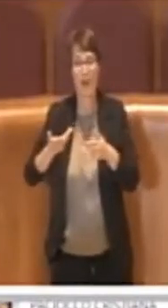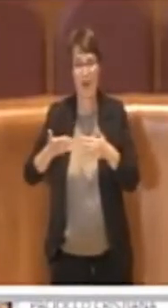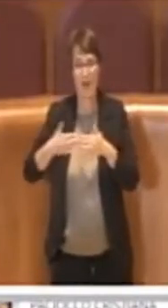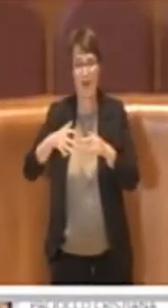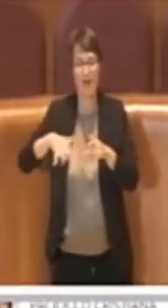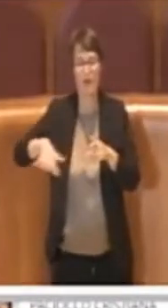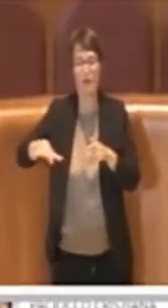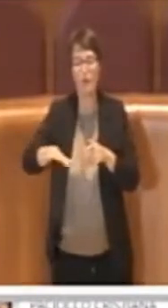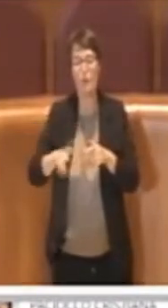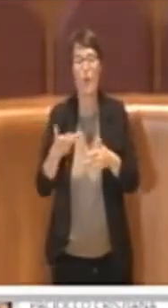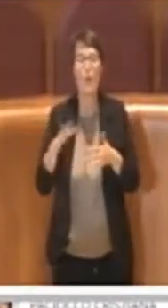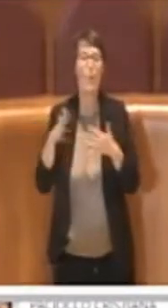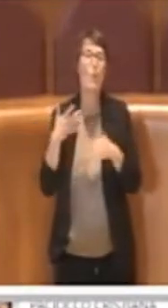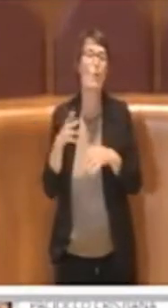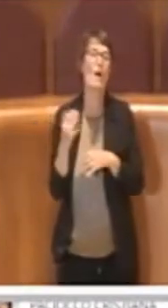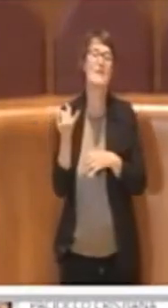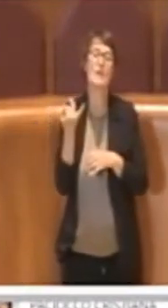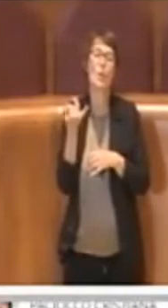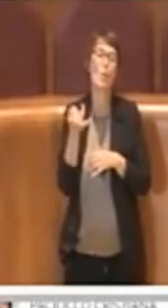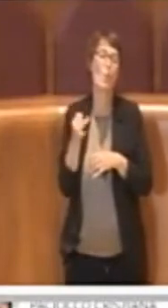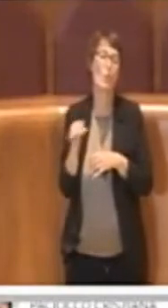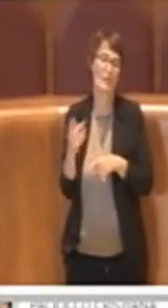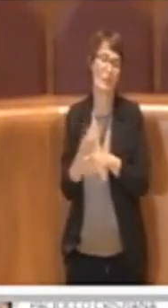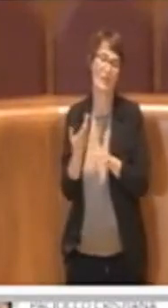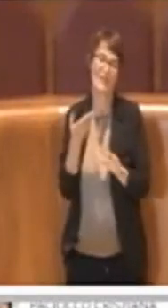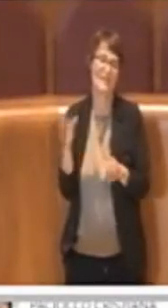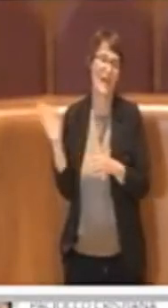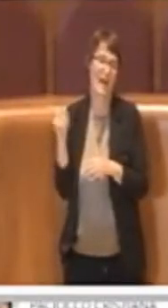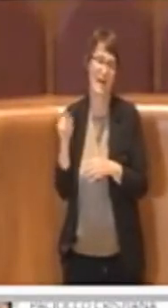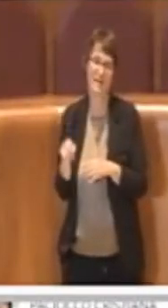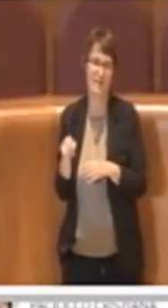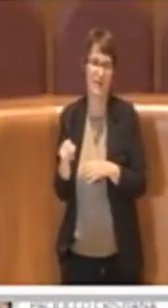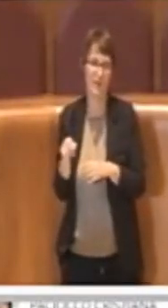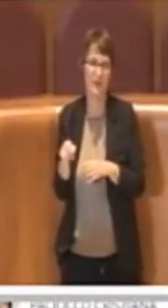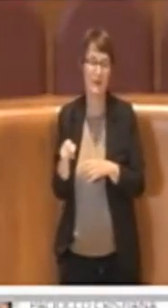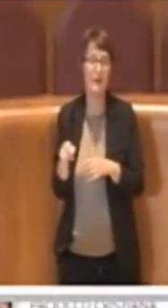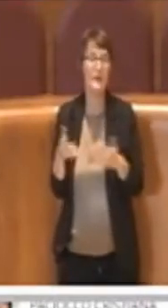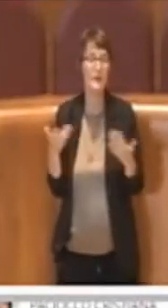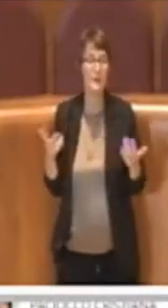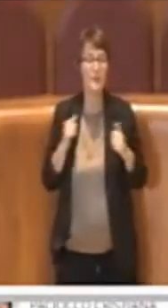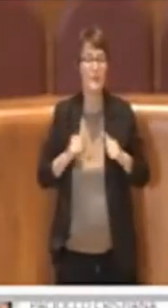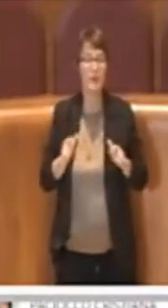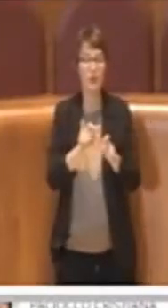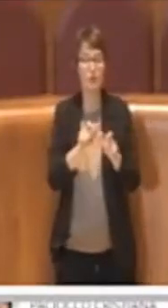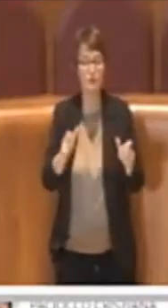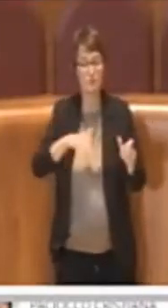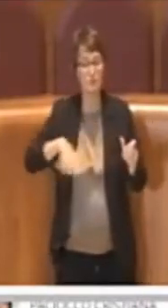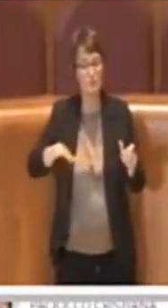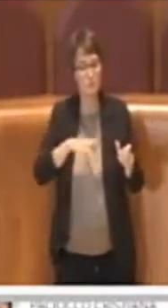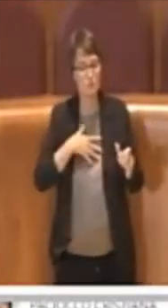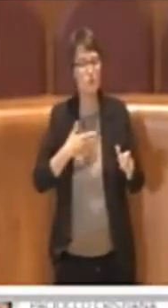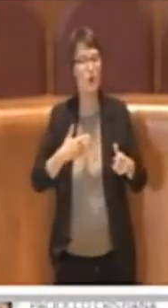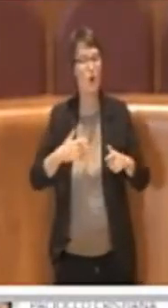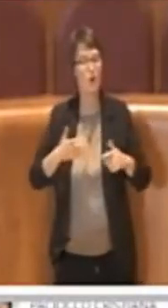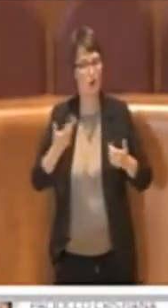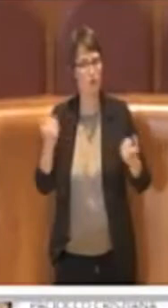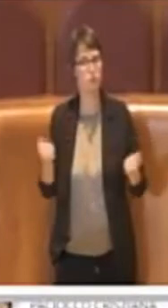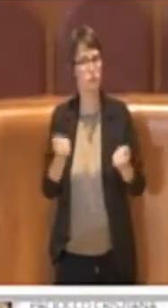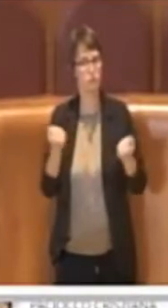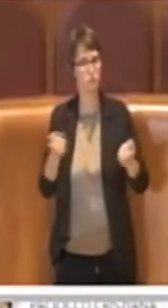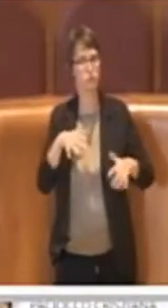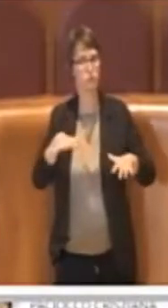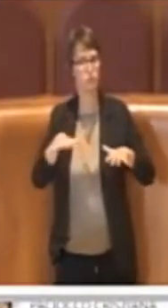incontaminato. Tra l'altro i cittadini lì sono molto attivi, c'è un